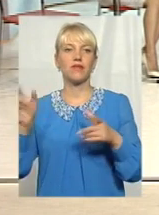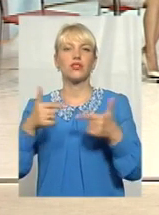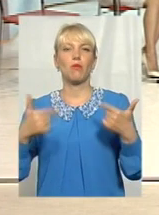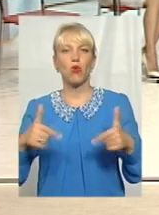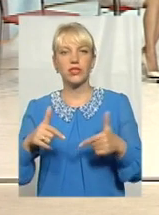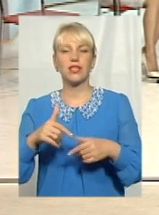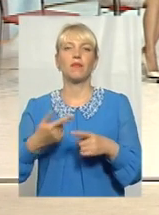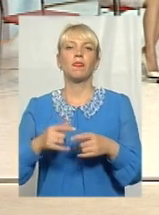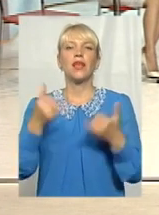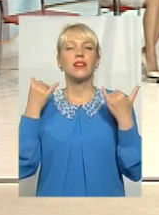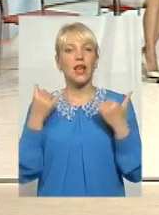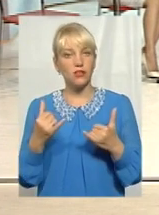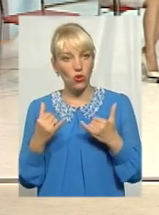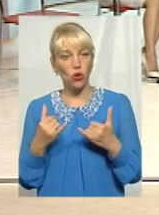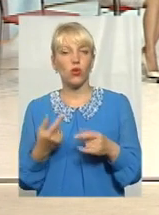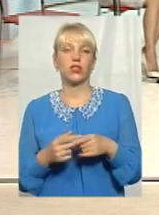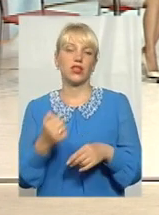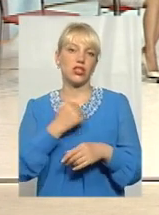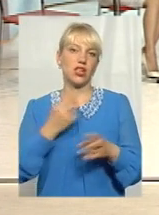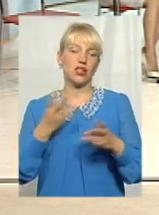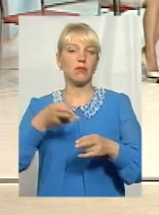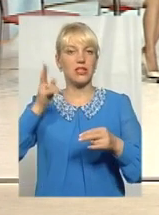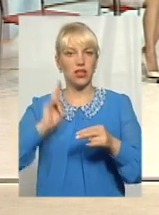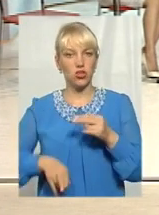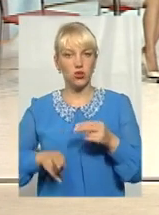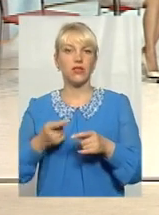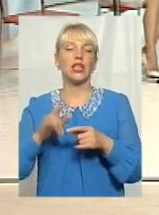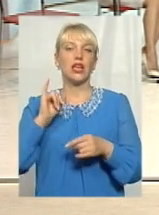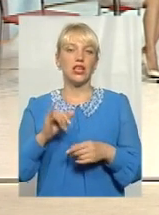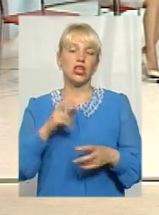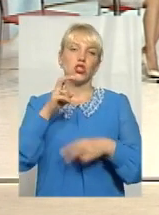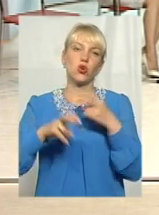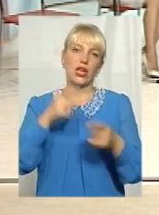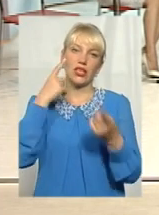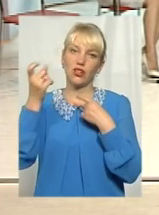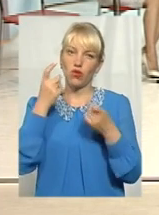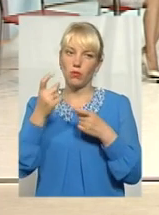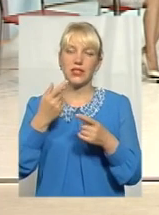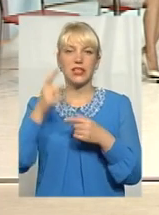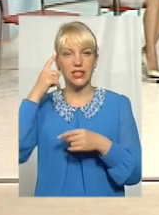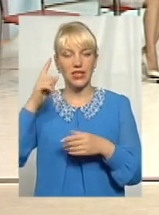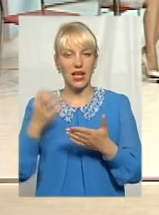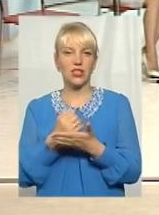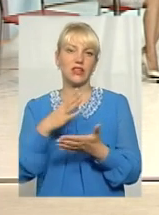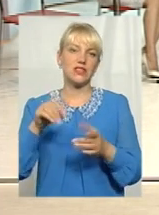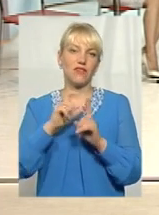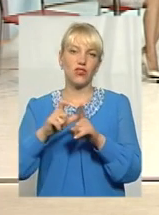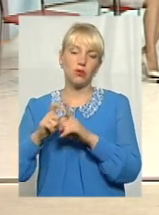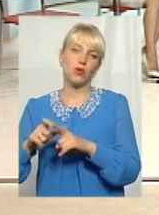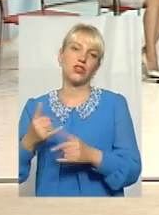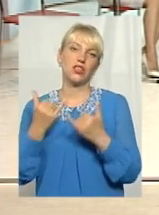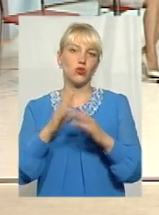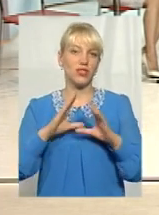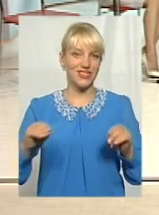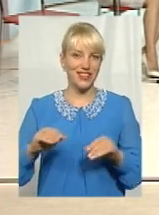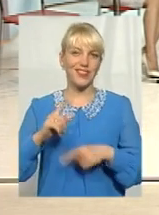студії. На сьогодні, на жаль, пора закінчувати. Шукаєте інформацію і ви знайдете усі відповіді. На сьогодні все. На